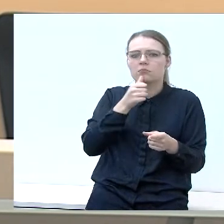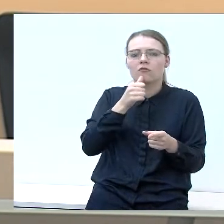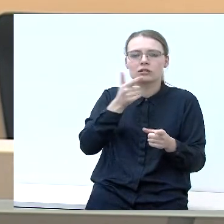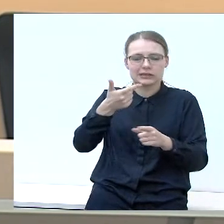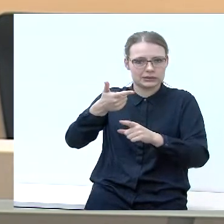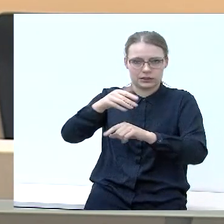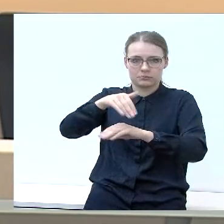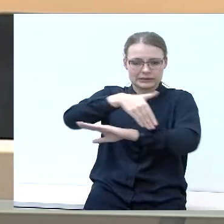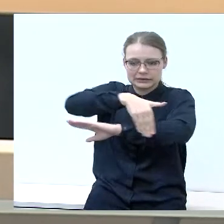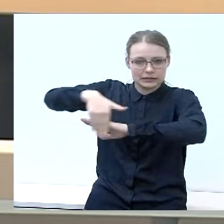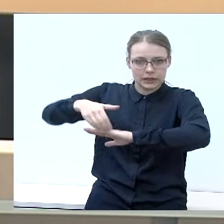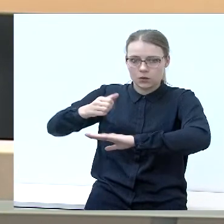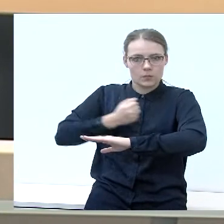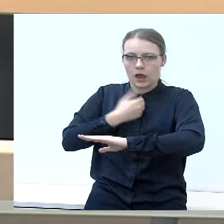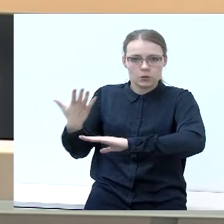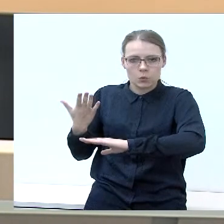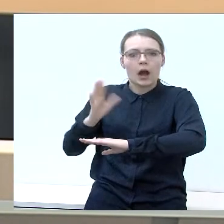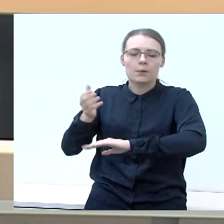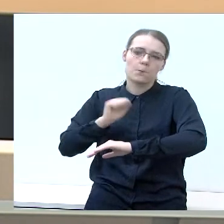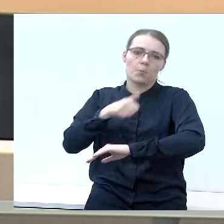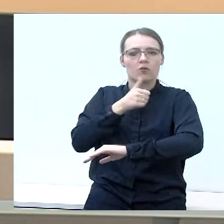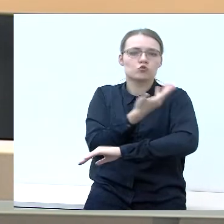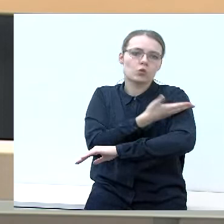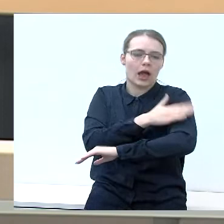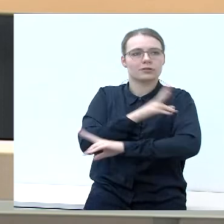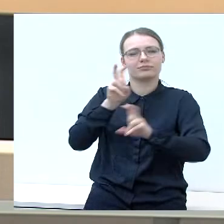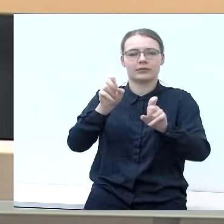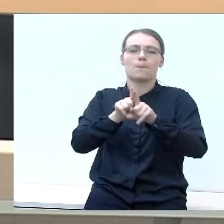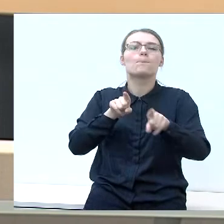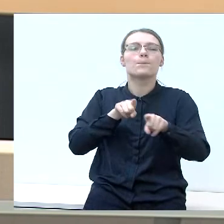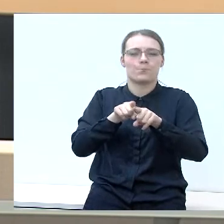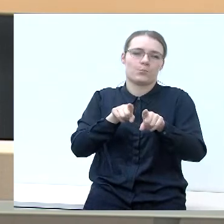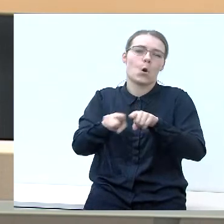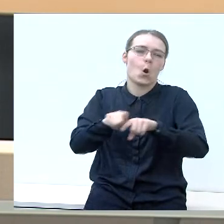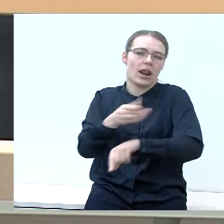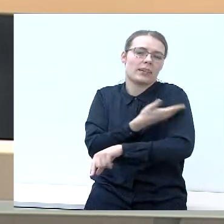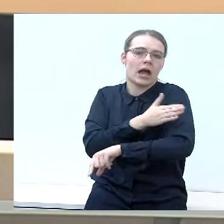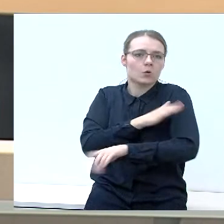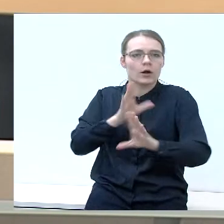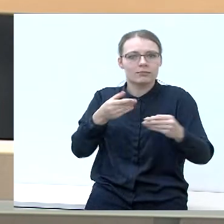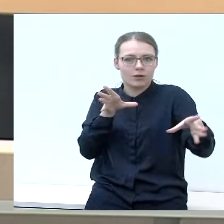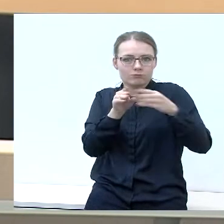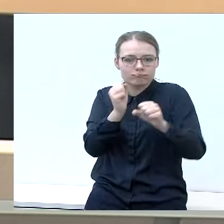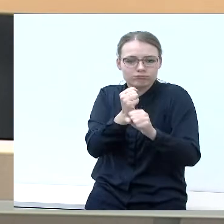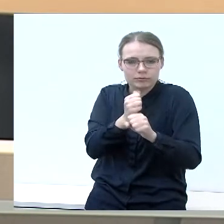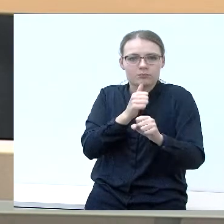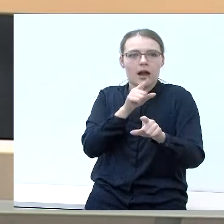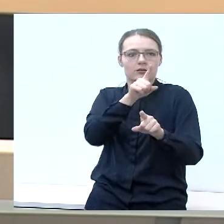sienos dirbti sėkiu su draugais lenkais, broliais lenkais, kaip gauti iš jų naudą, ne tik tai, kad jie iš mūsų